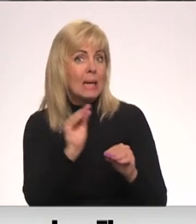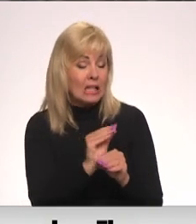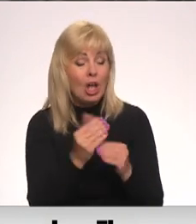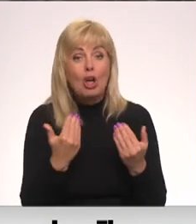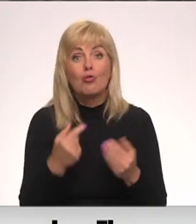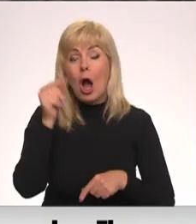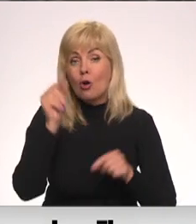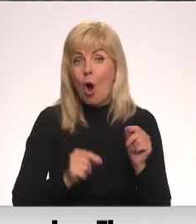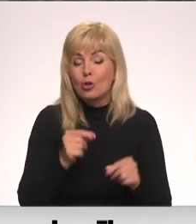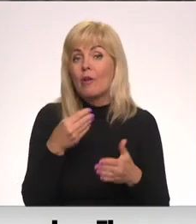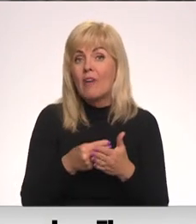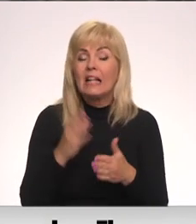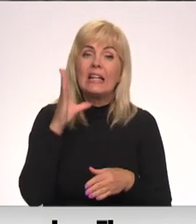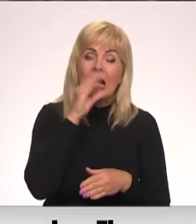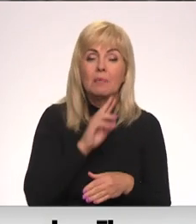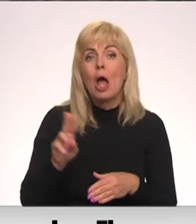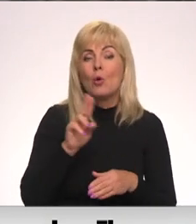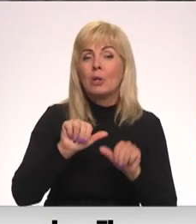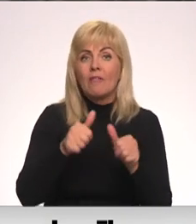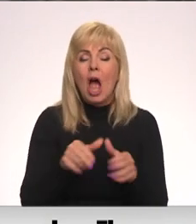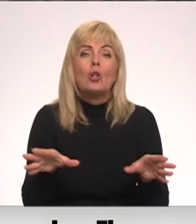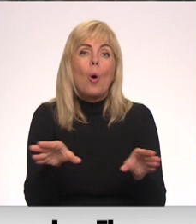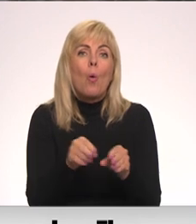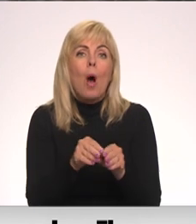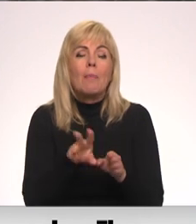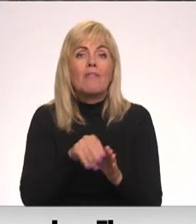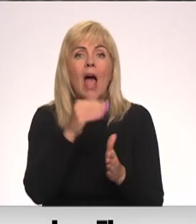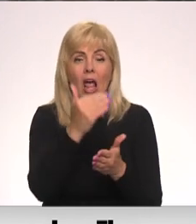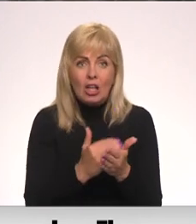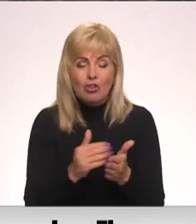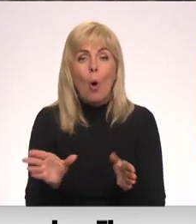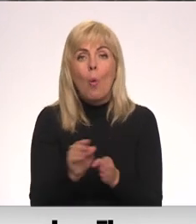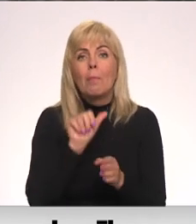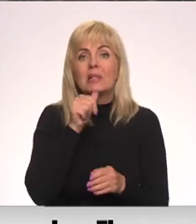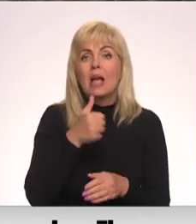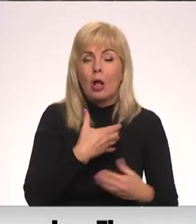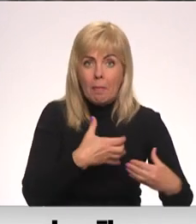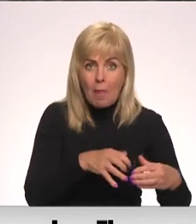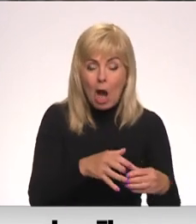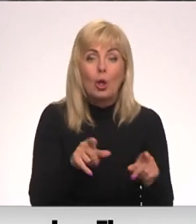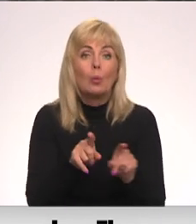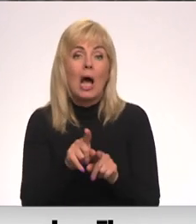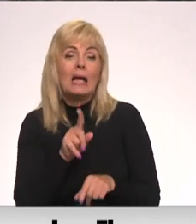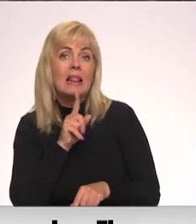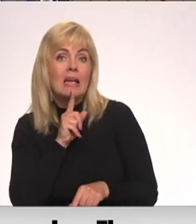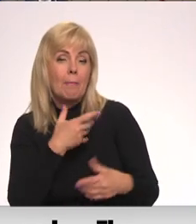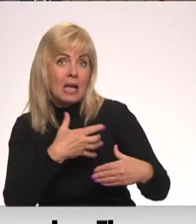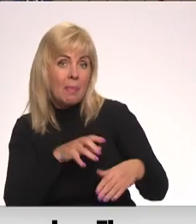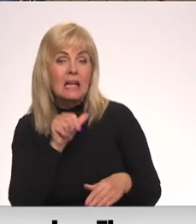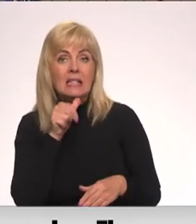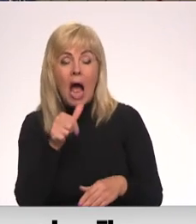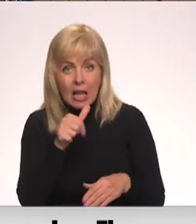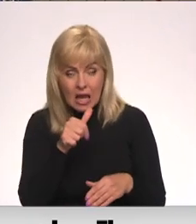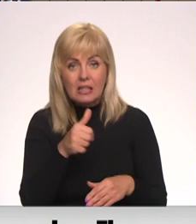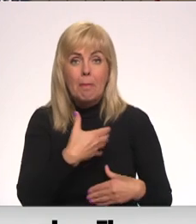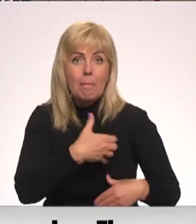kongresā vērtēja iespēja jau jūnijā veidot kopīgu vēlēšanu sarakstu ar Zaļo partiju un Liepājas partiju. Zaļās partijas